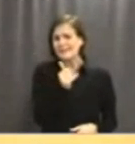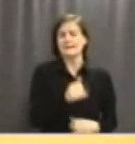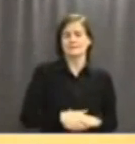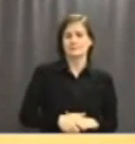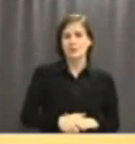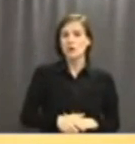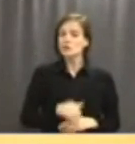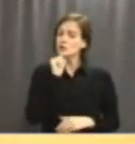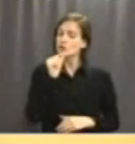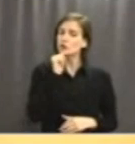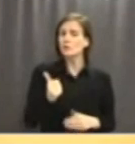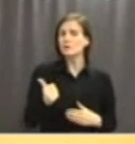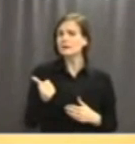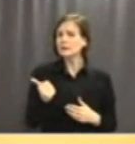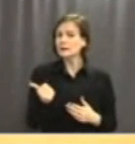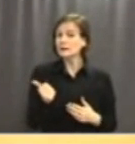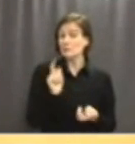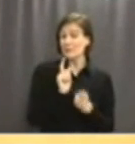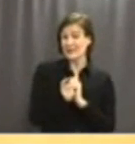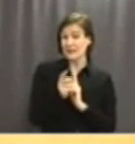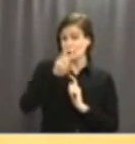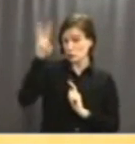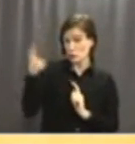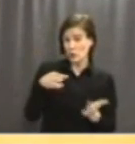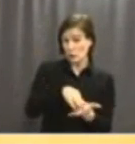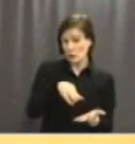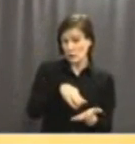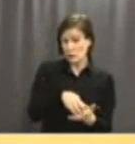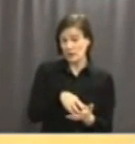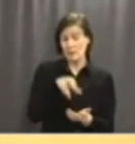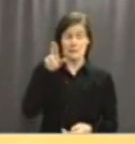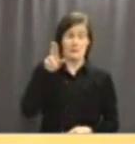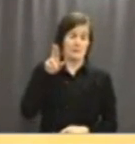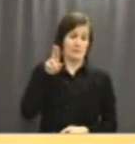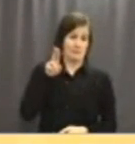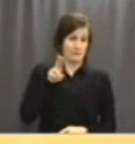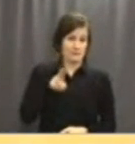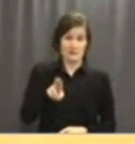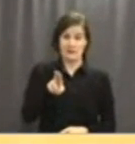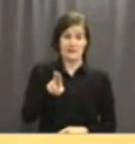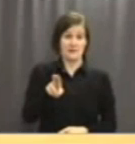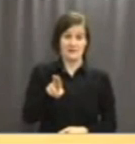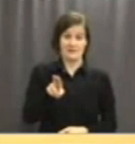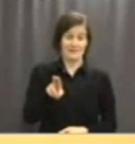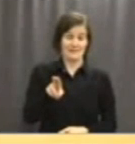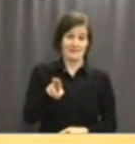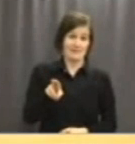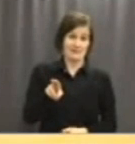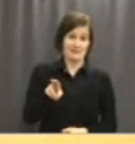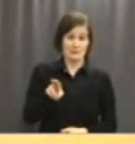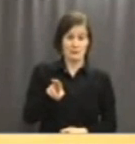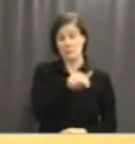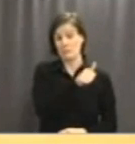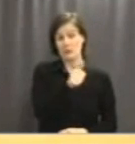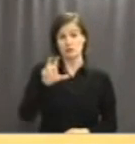Att göra Jönköping till en eurokommun vore naturligtvis egentligen bara en tredels